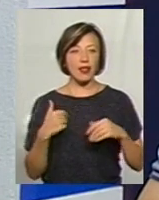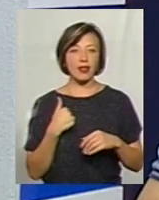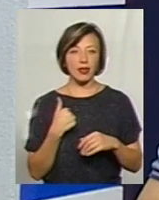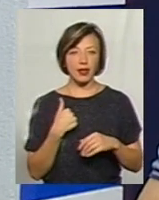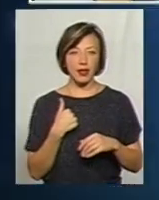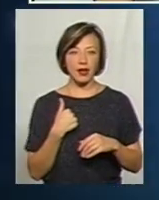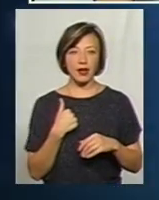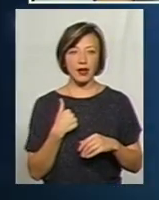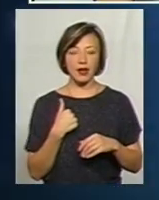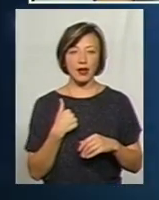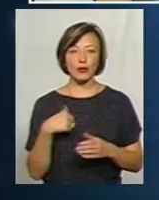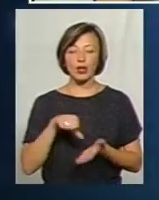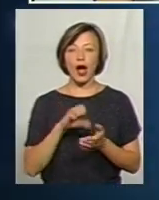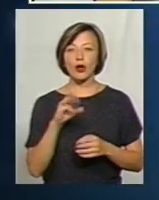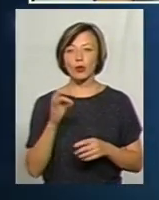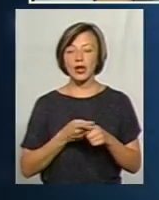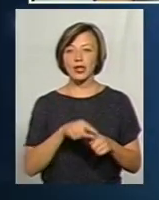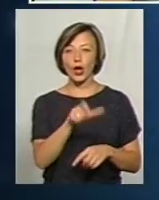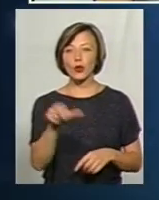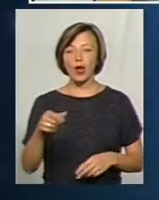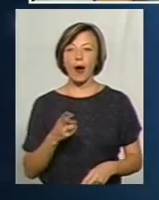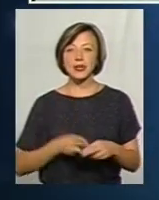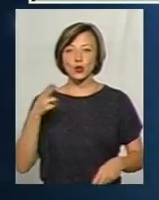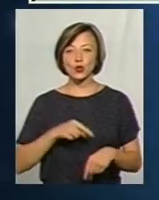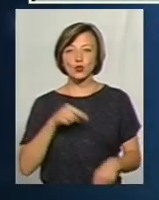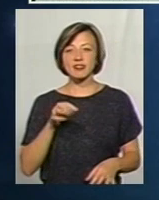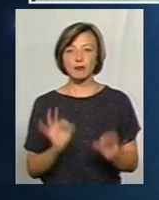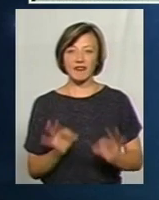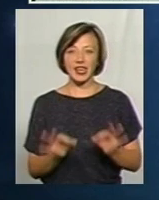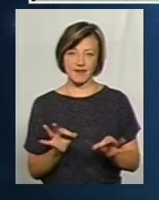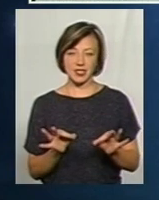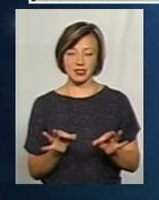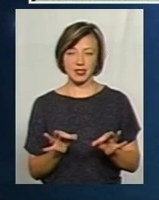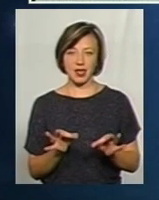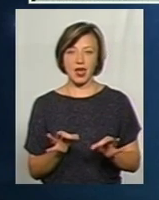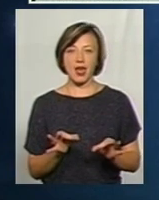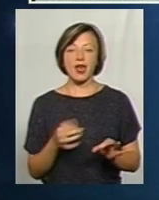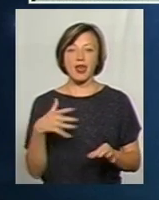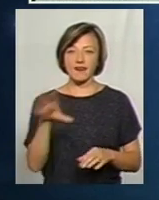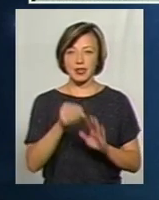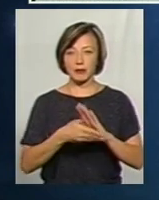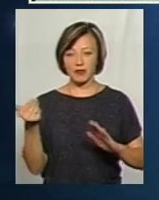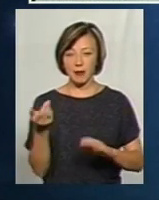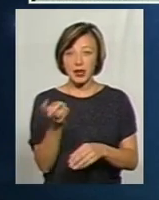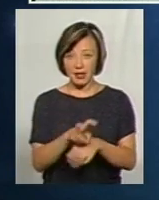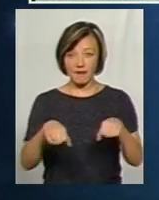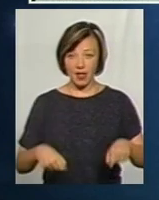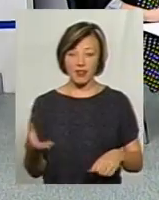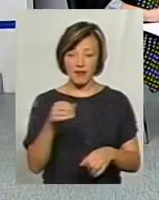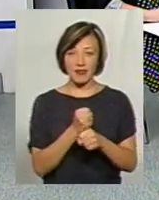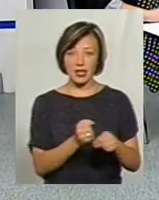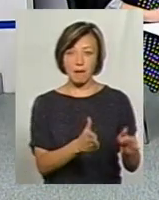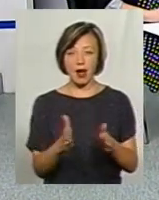наточників завжди называв, це люди, у котрих обострюєнне чувство справедливості. Я всіх призываю приходити во власть, давайте наводити